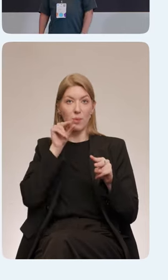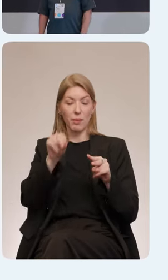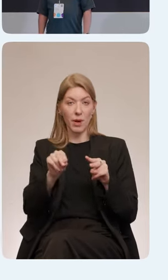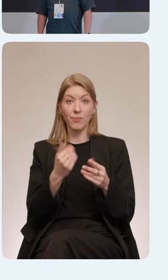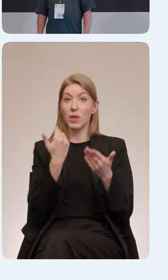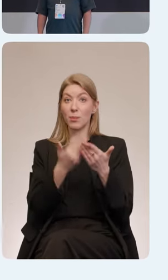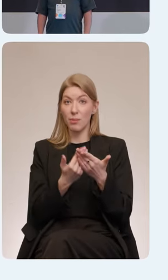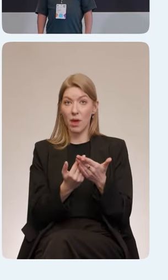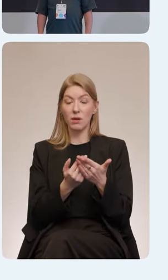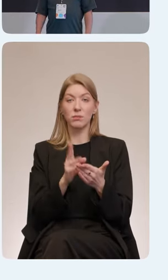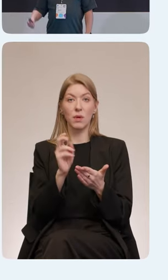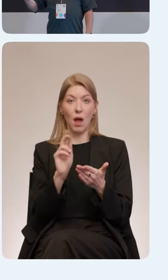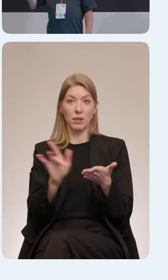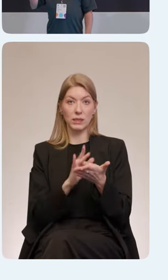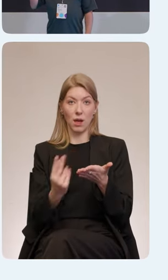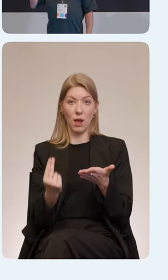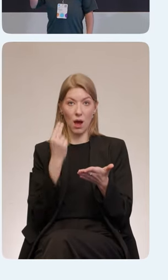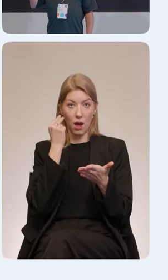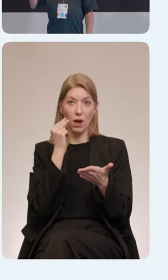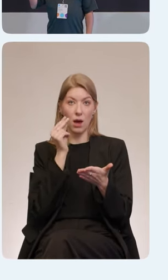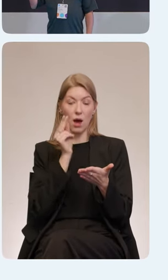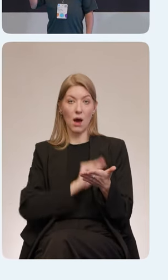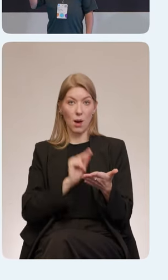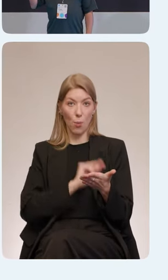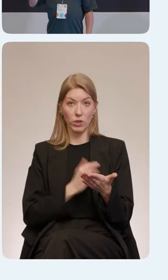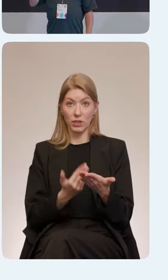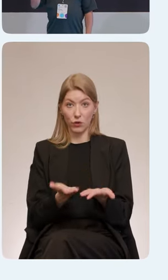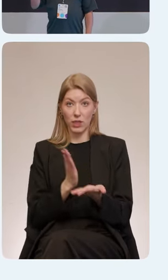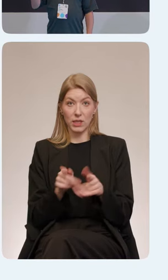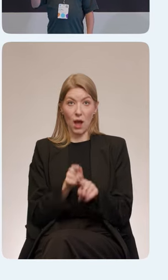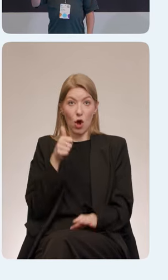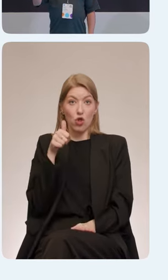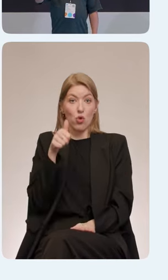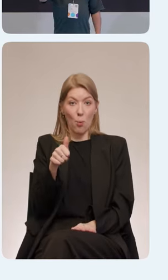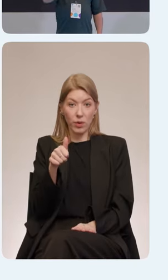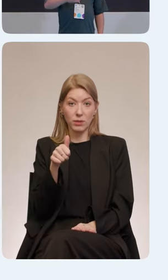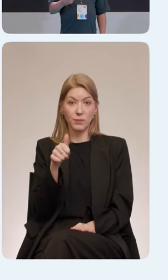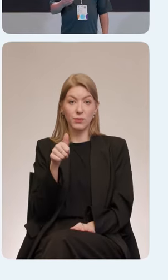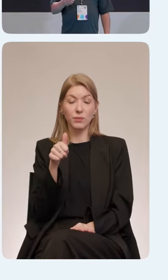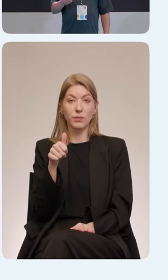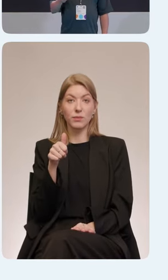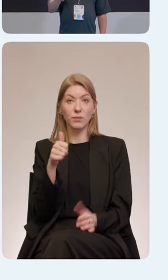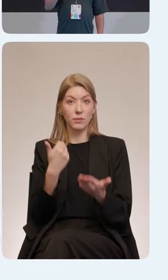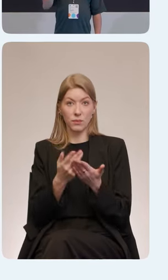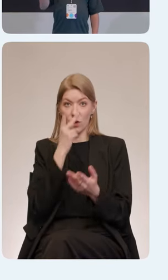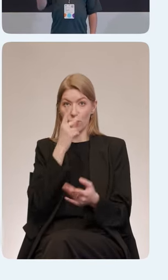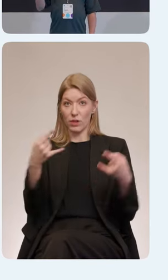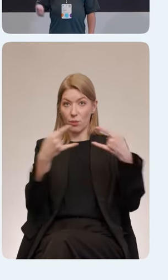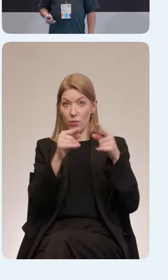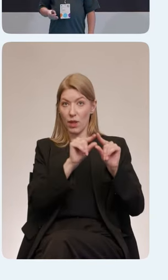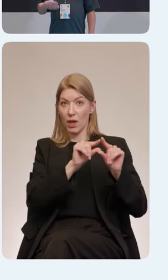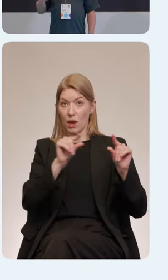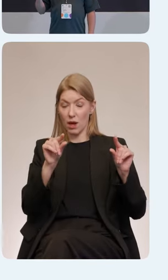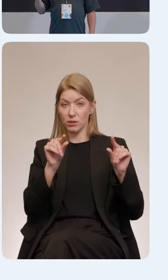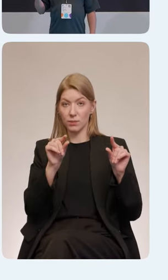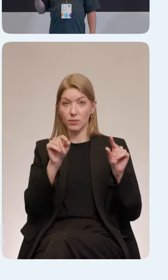как скринридер работает. То есть, у нас есть скринридер и какая-то кнопка, которую он увидел на браузере на экране.